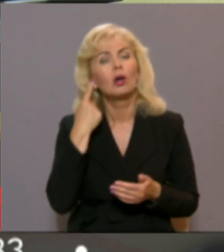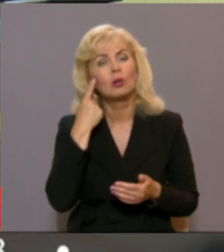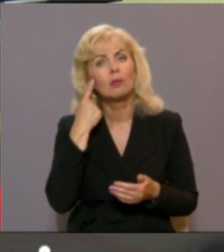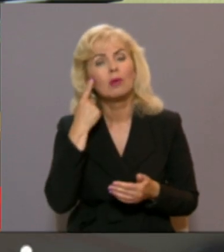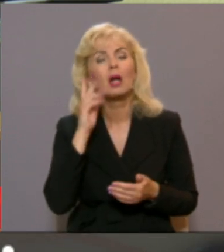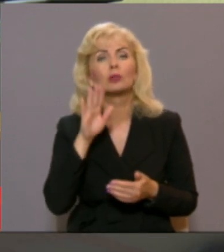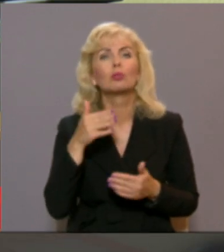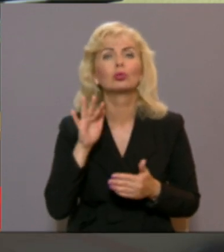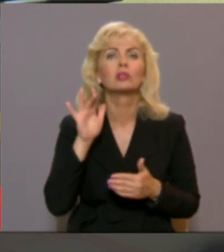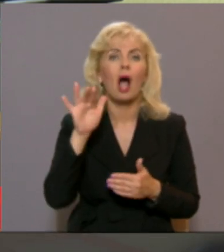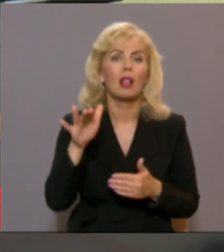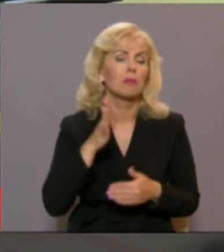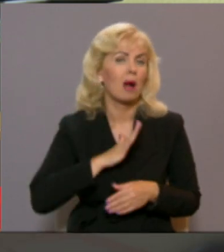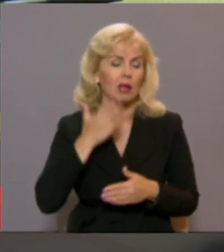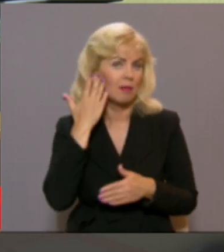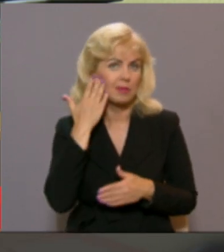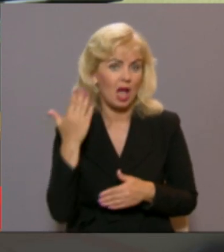Nē, vēl nē.